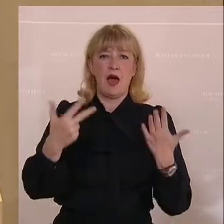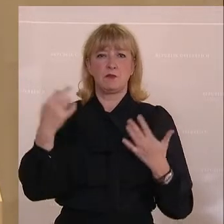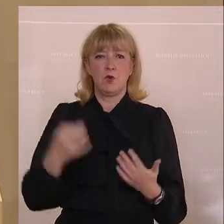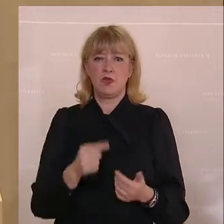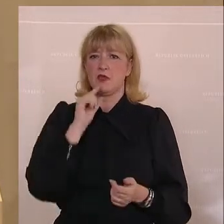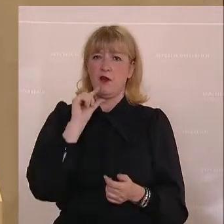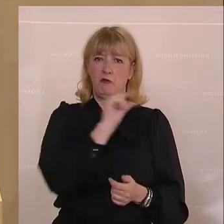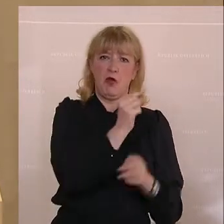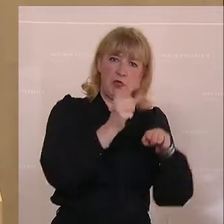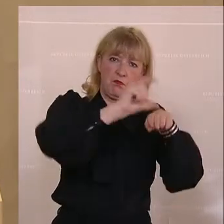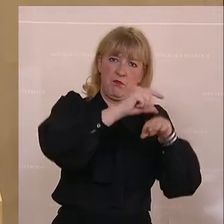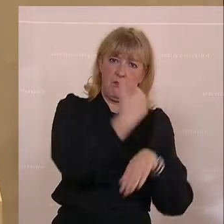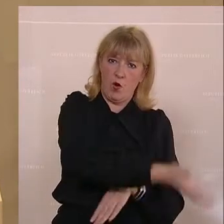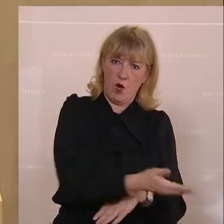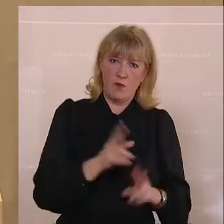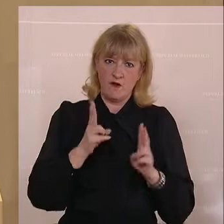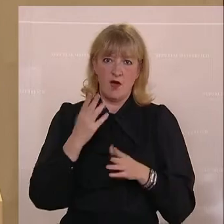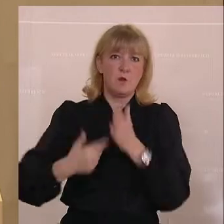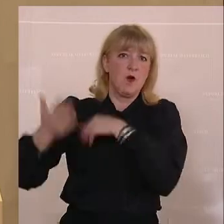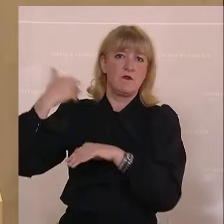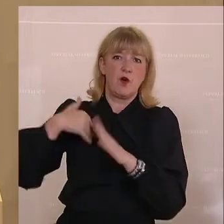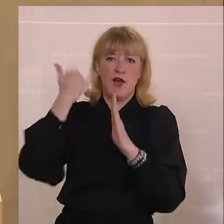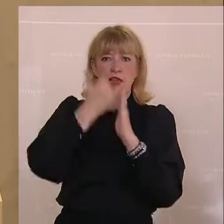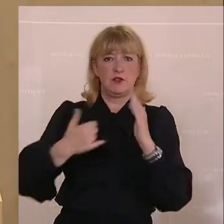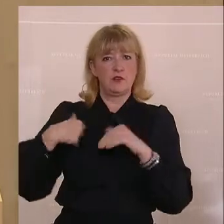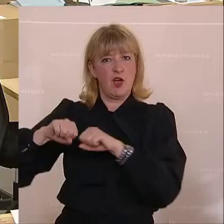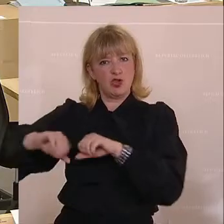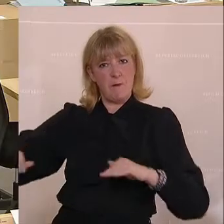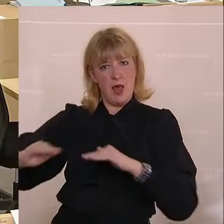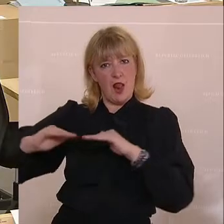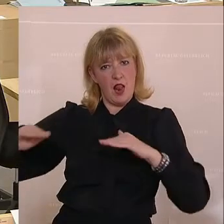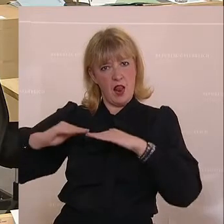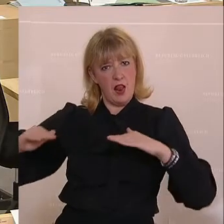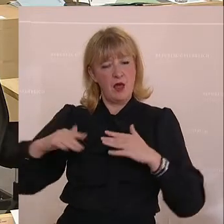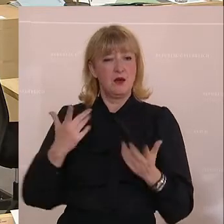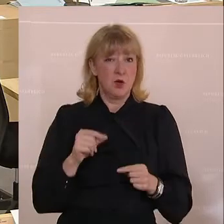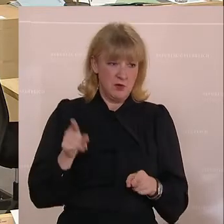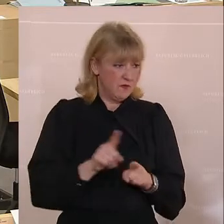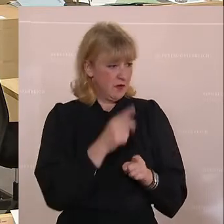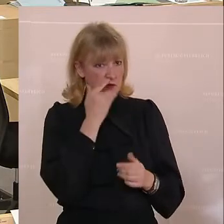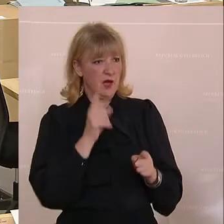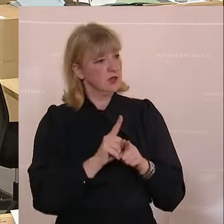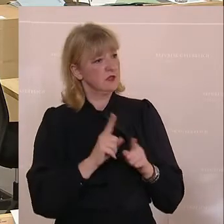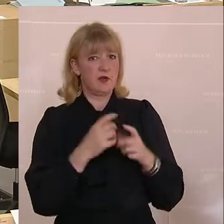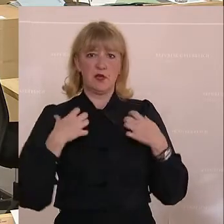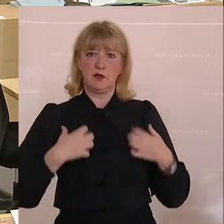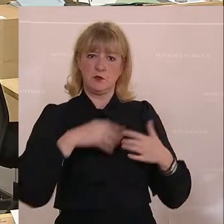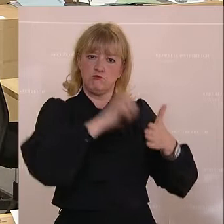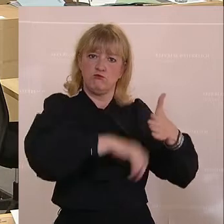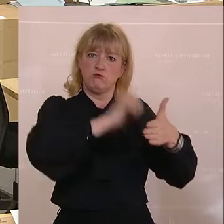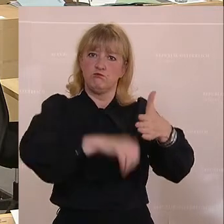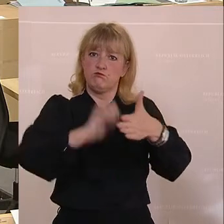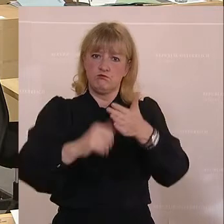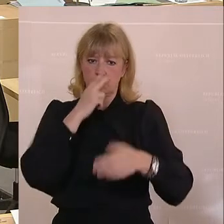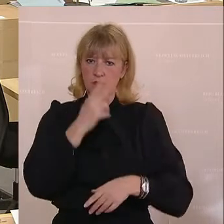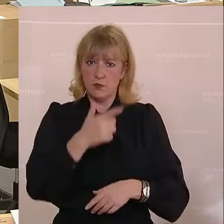wenig Erhöhung bekommen, weil eben davor noch die Inflation stabil war. Das ist eine Enteignung, die hier stattfindet. Das ist eine Verarmung